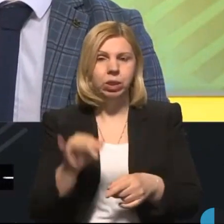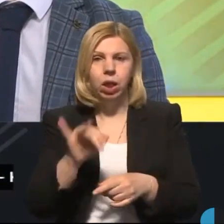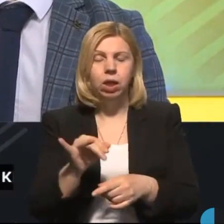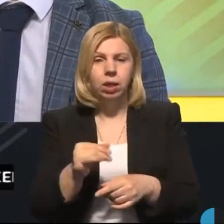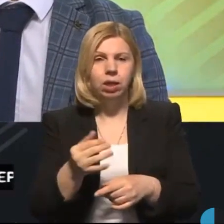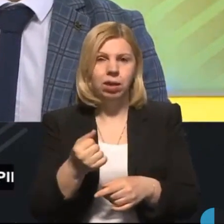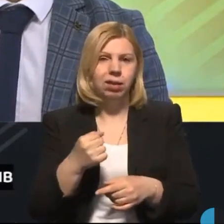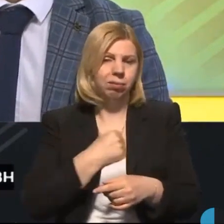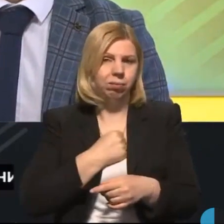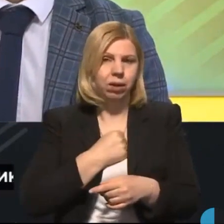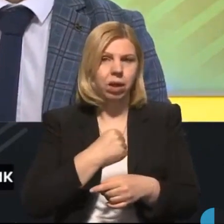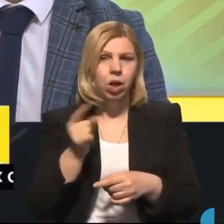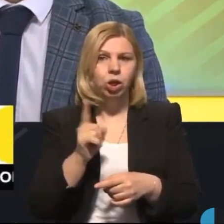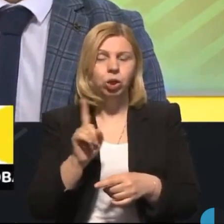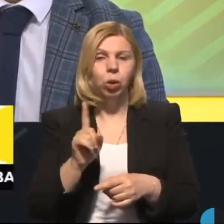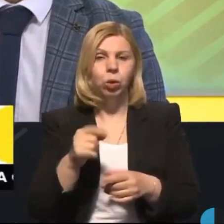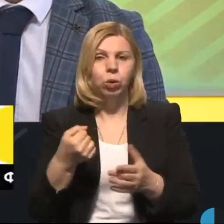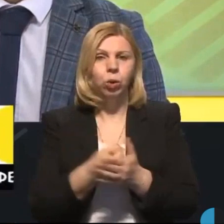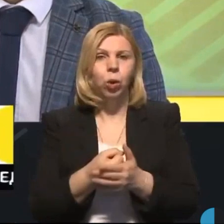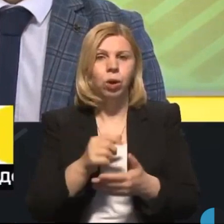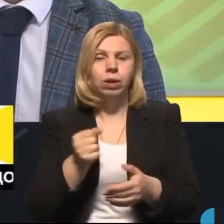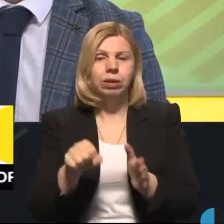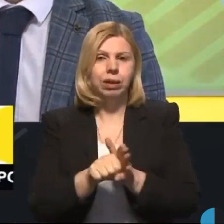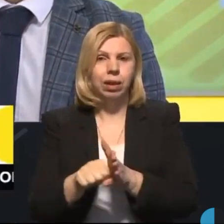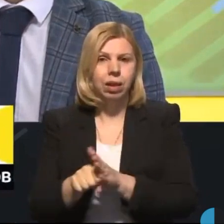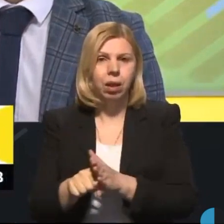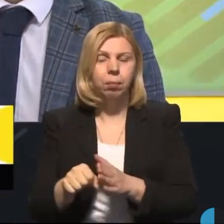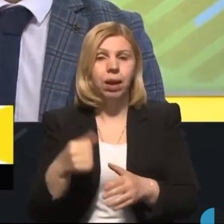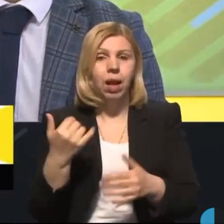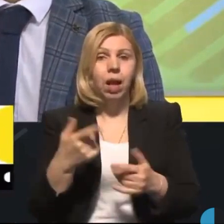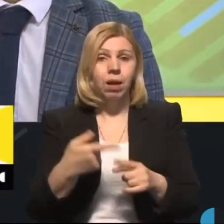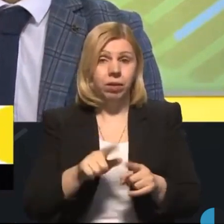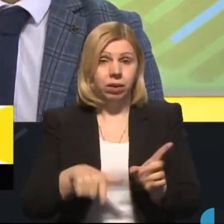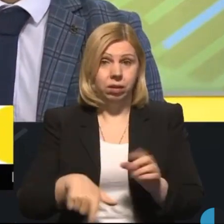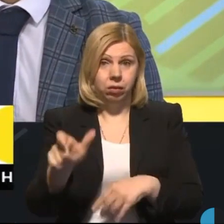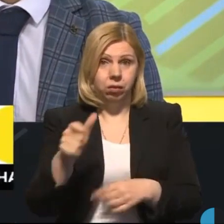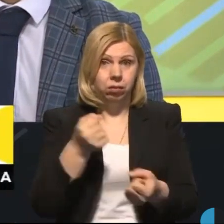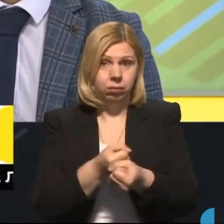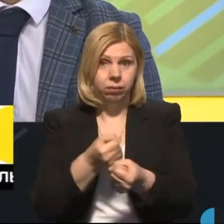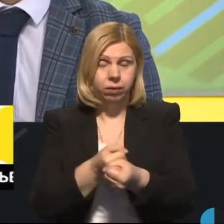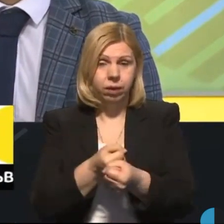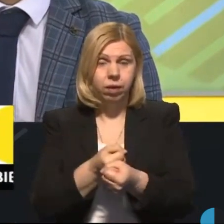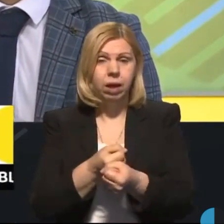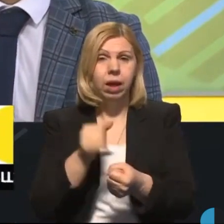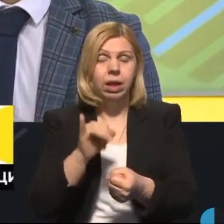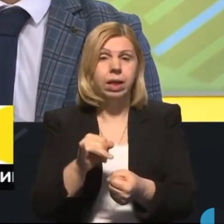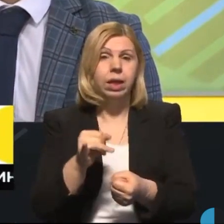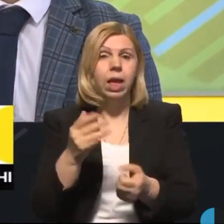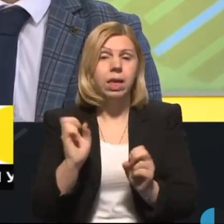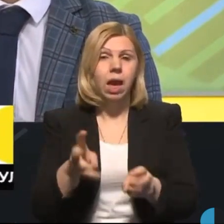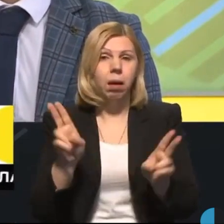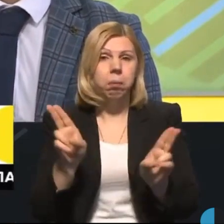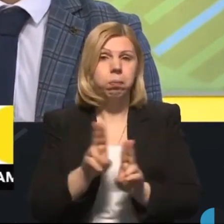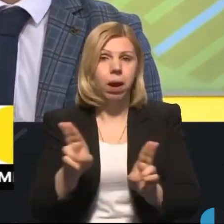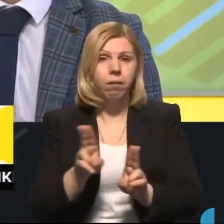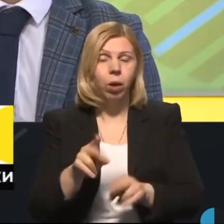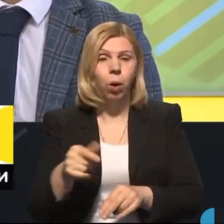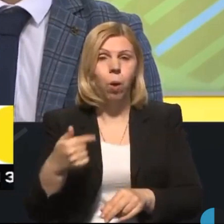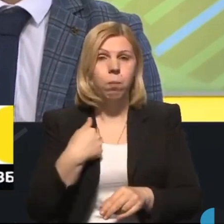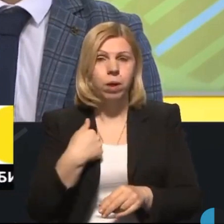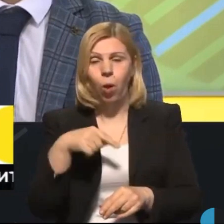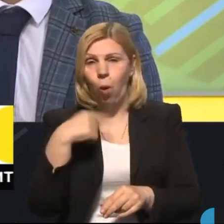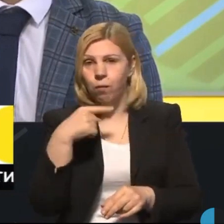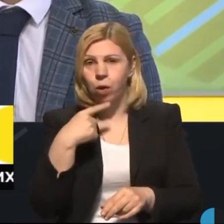сумна статистика щодо загиблих в даних дорожньо-транспортних пригодах. І, як правило, ми